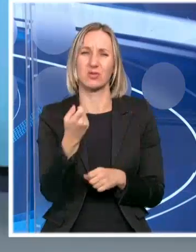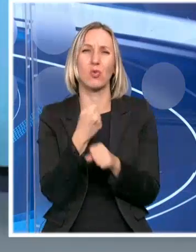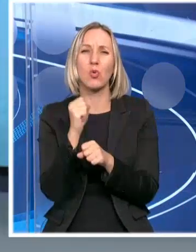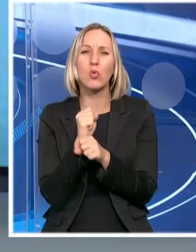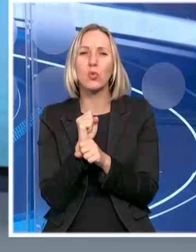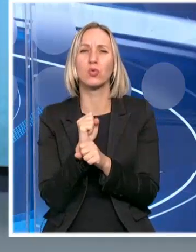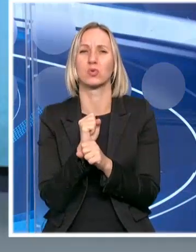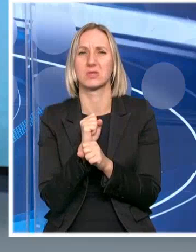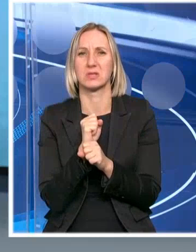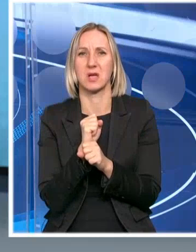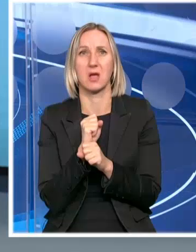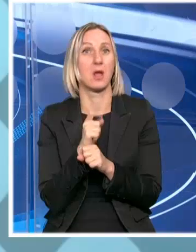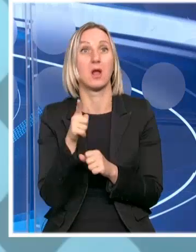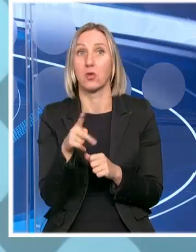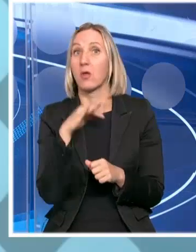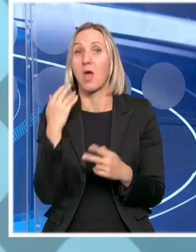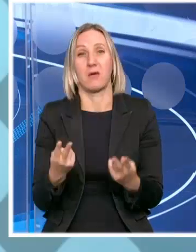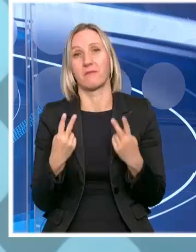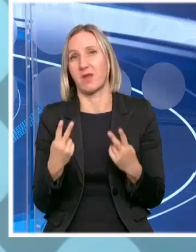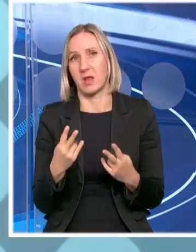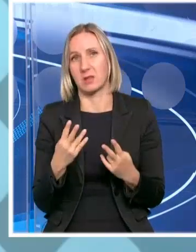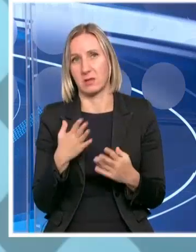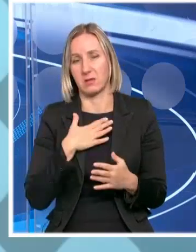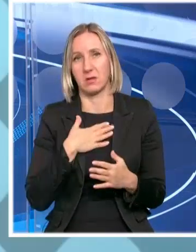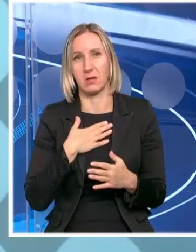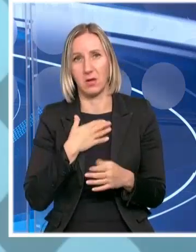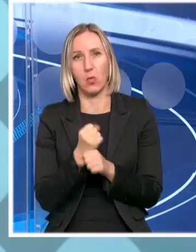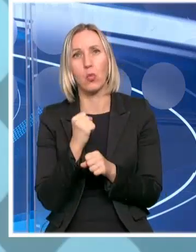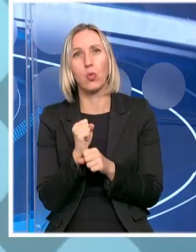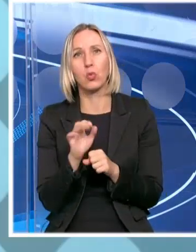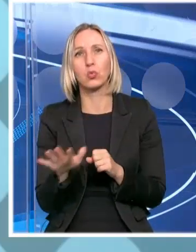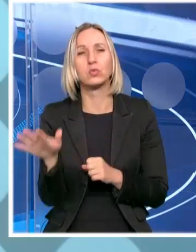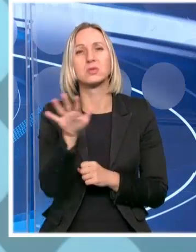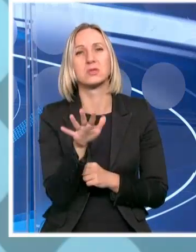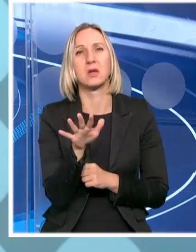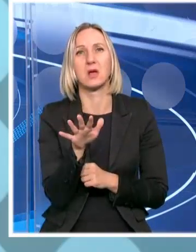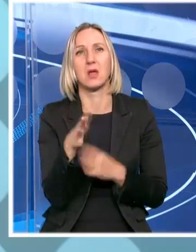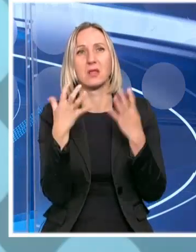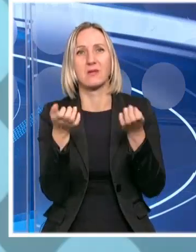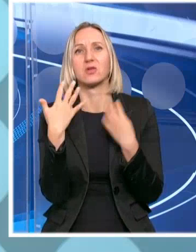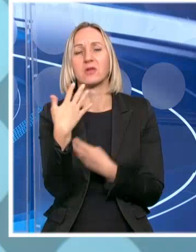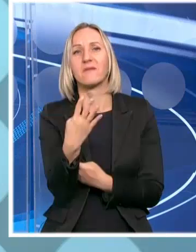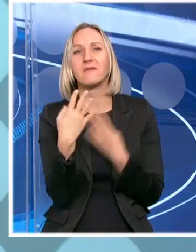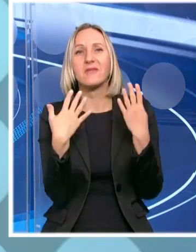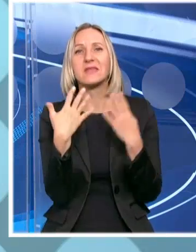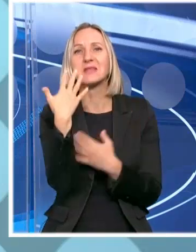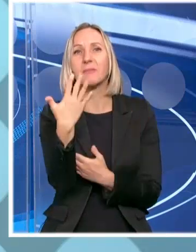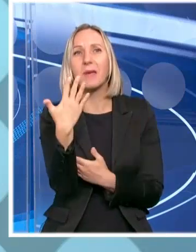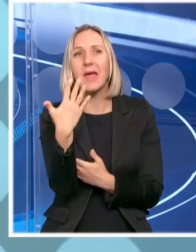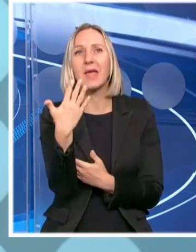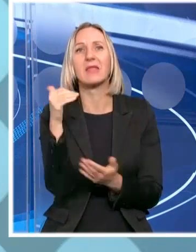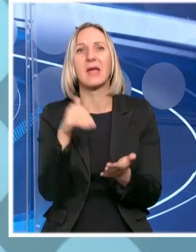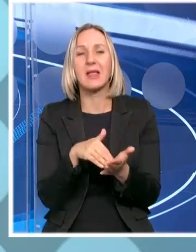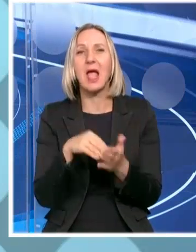je najdominantnija kultura u srpskom agraru. Činjenice, činjenice su vam. 995.000 hektara